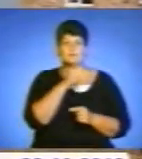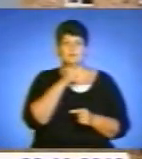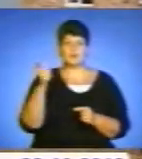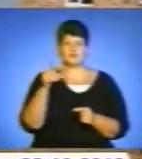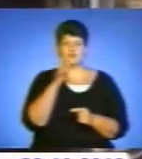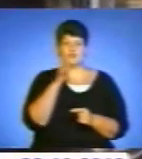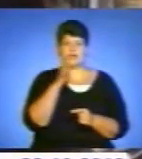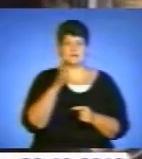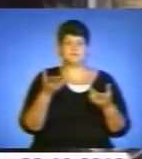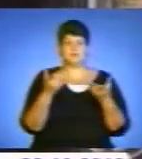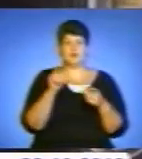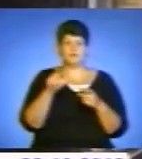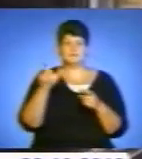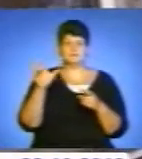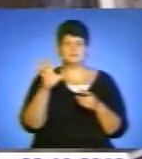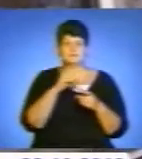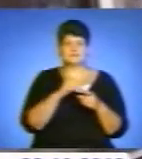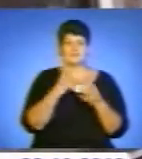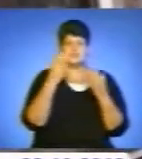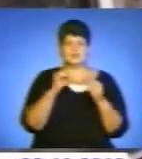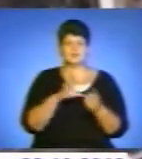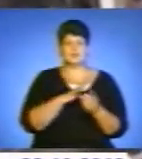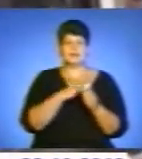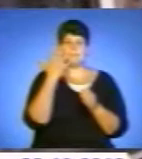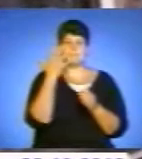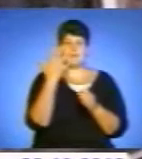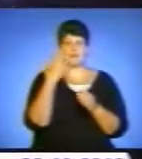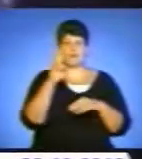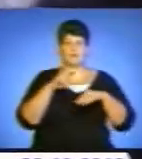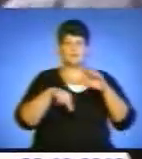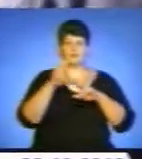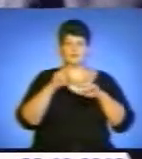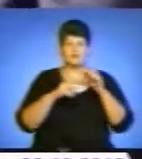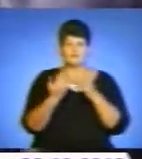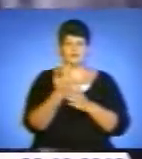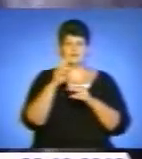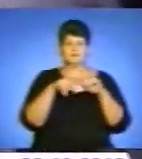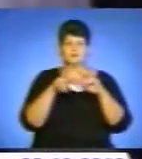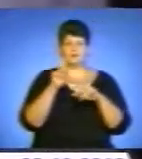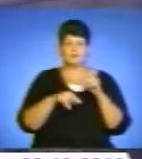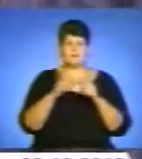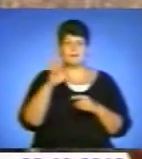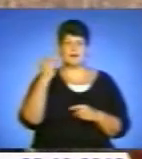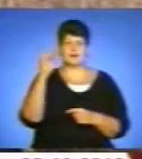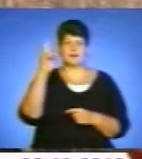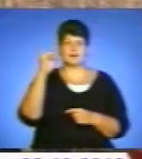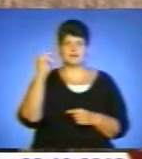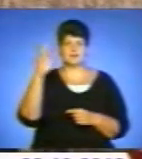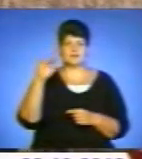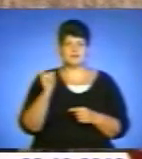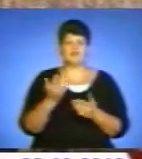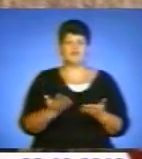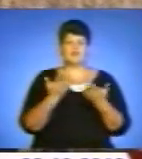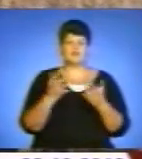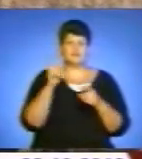липку руки тернополяни побували ще на п'ятьох новобудовах у Байківцях. Міліціонери розшукали усіх постраждалих. Та, як з'ясувалося,